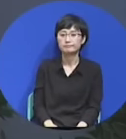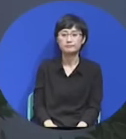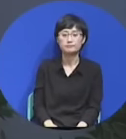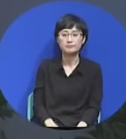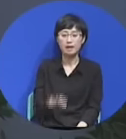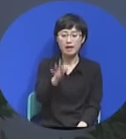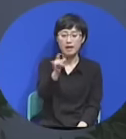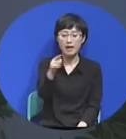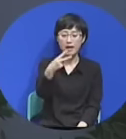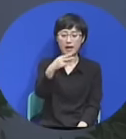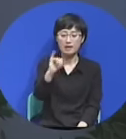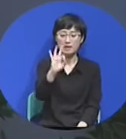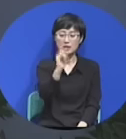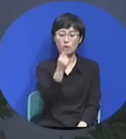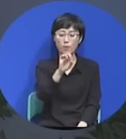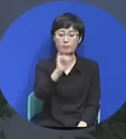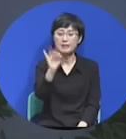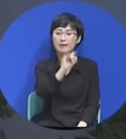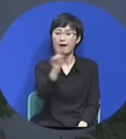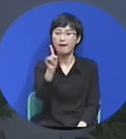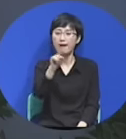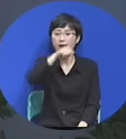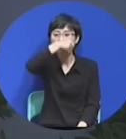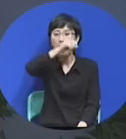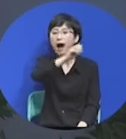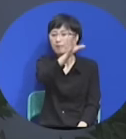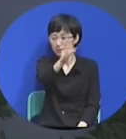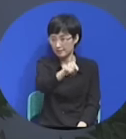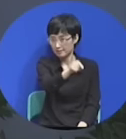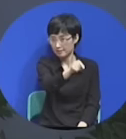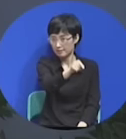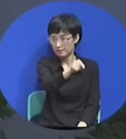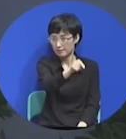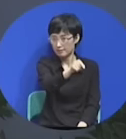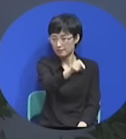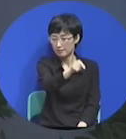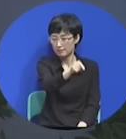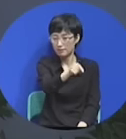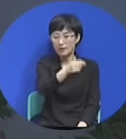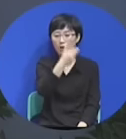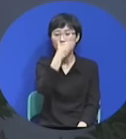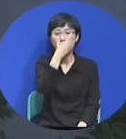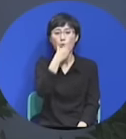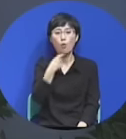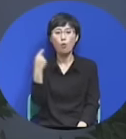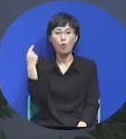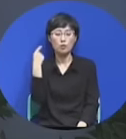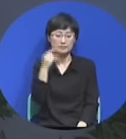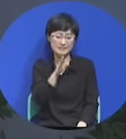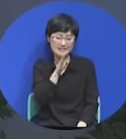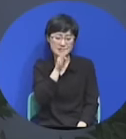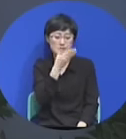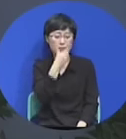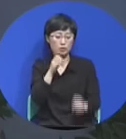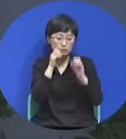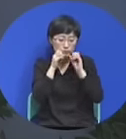에디오피아에 옳게 복음 전하는 전도자가 주의 종들이 없었던 거요.